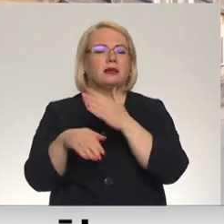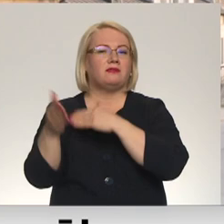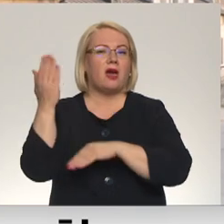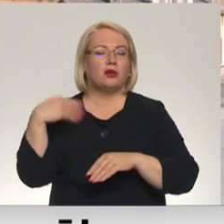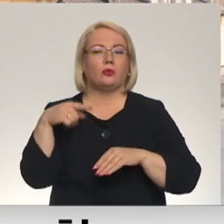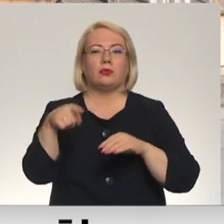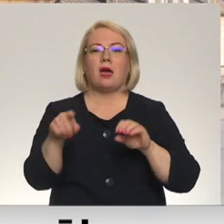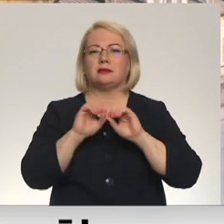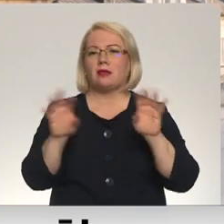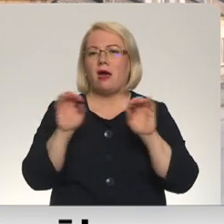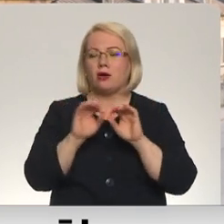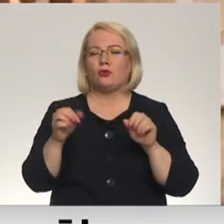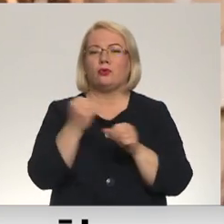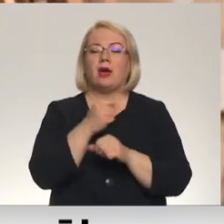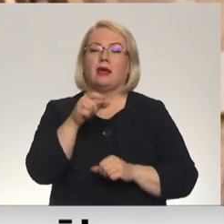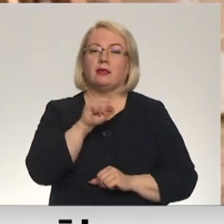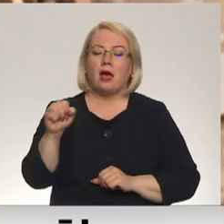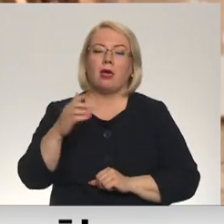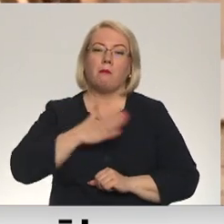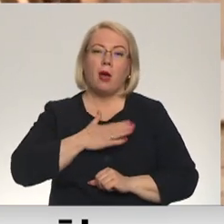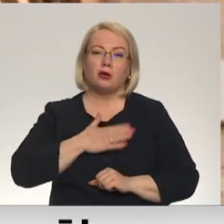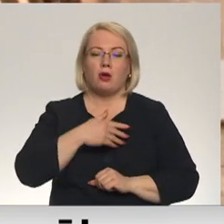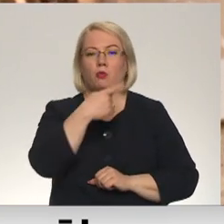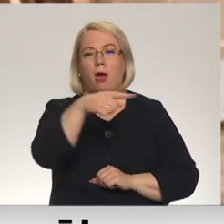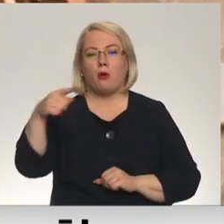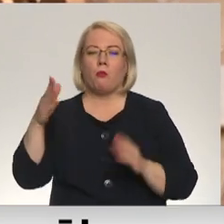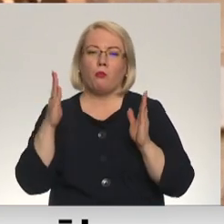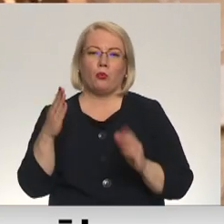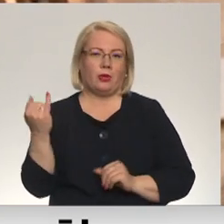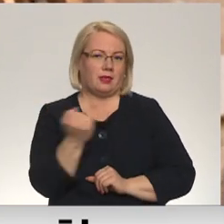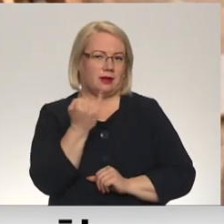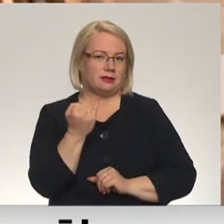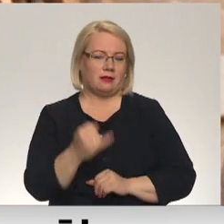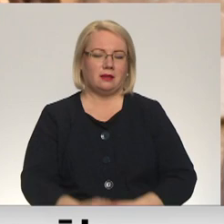tāstu un darīt tā, lai gan pašam, gan apkārtējiem būtu interesanti.